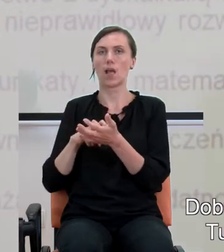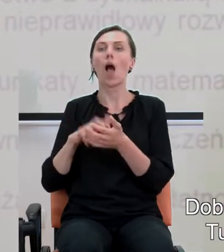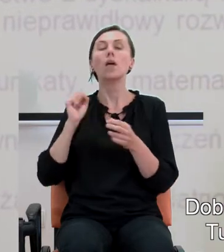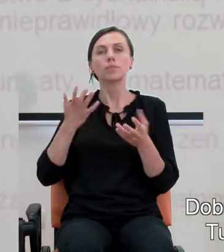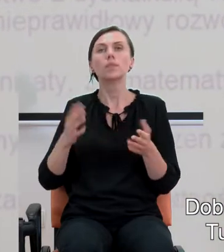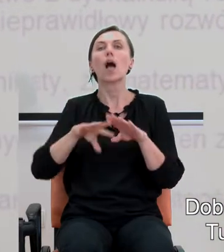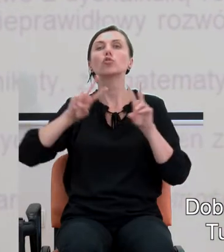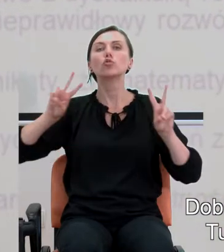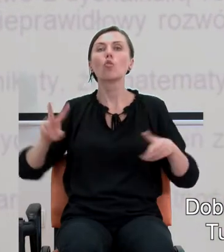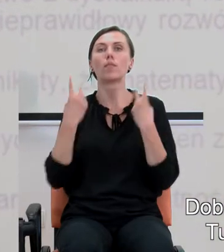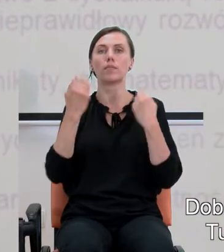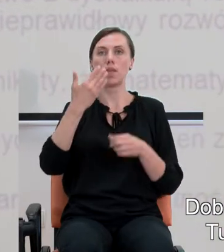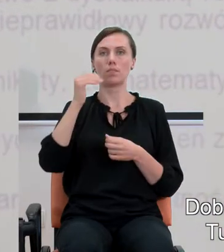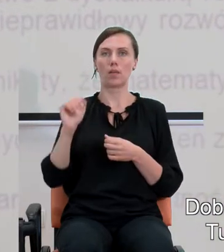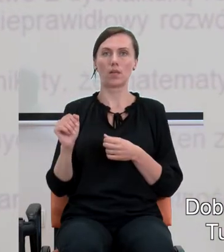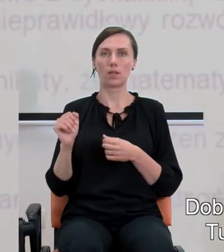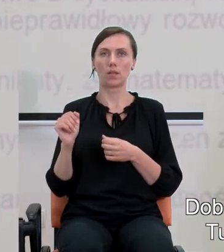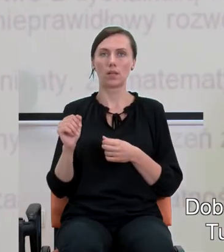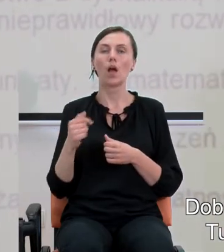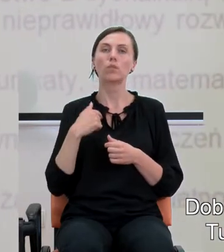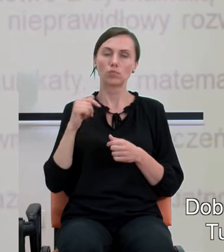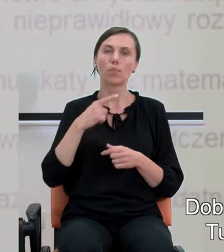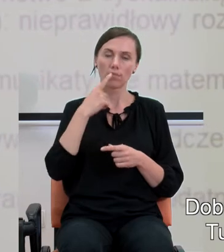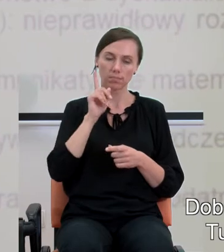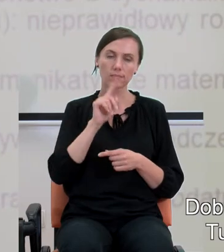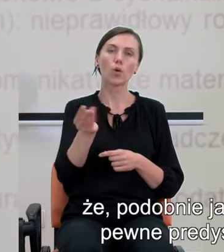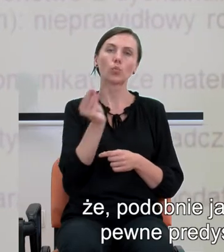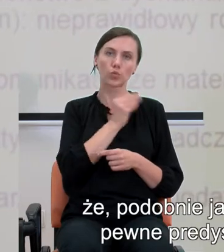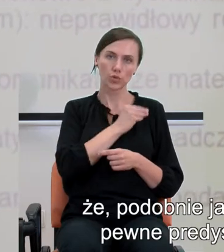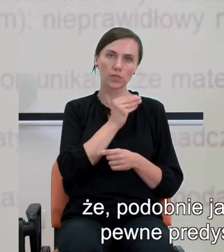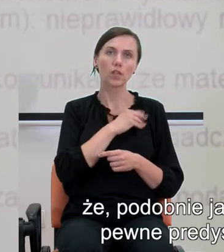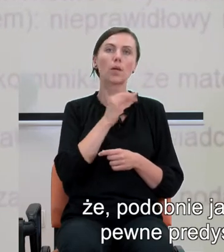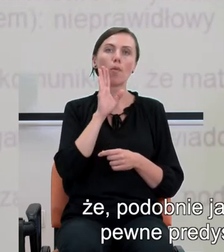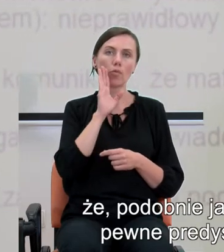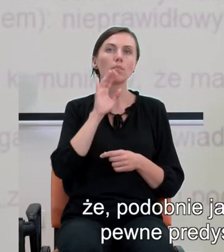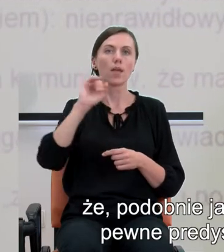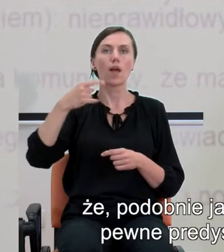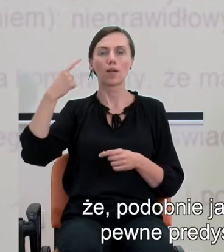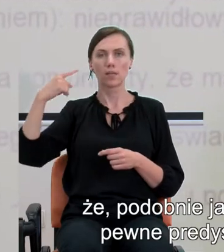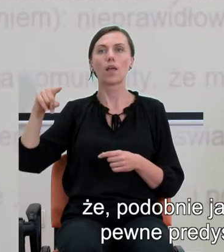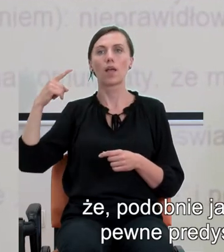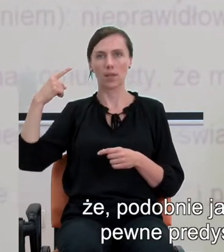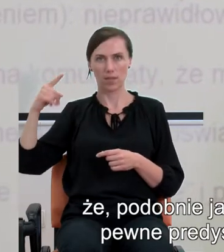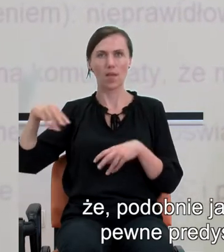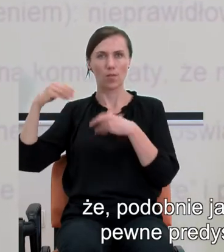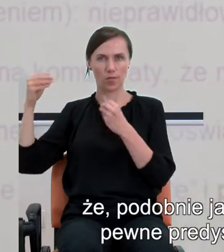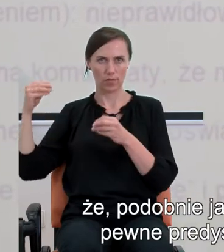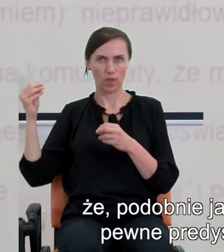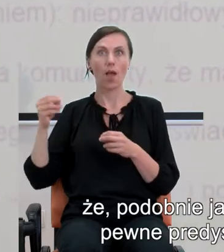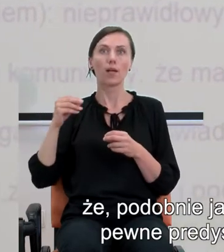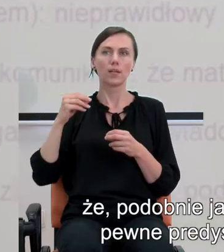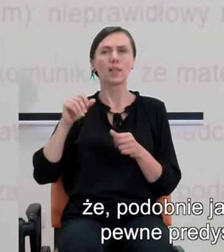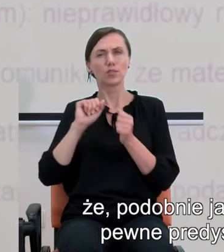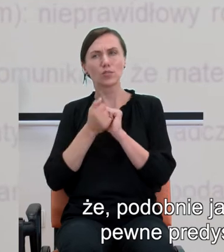ogóle bierze? Tu niestety musimy powiedzieć uczciwie, że podobnie jak w przypadku dyskalkulii rozwojowej, choć